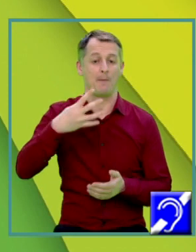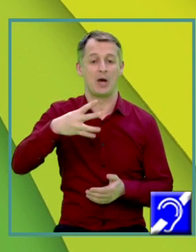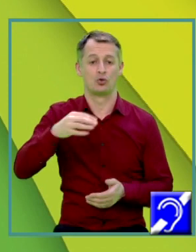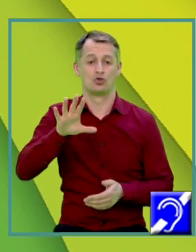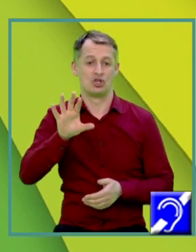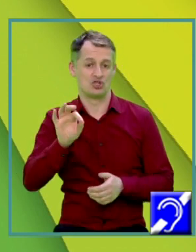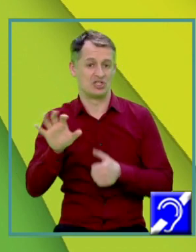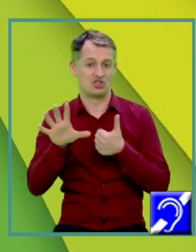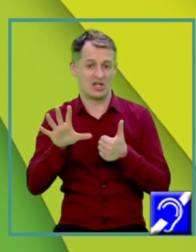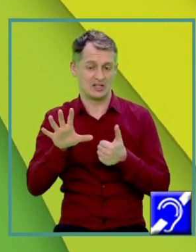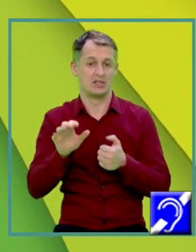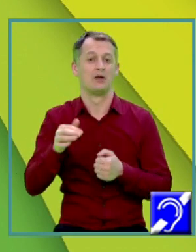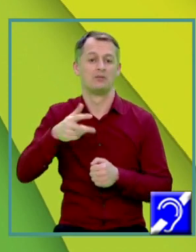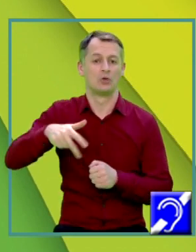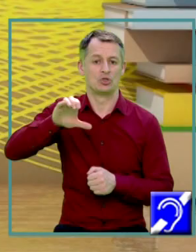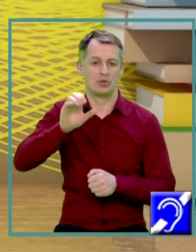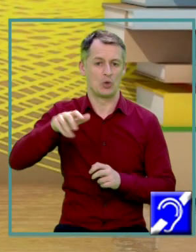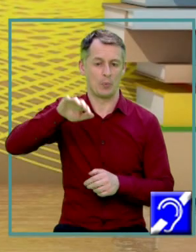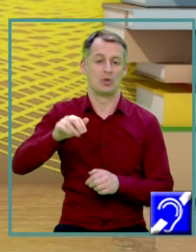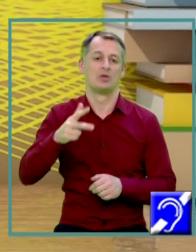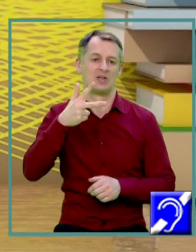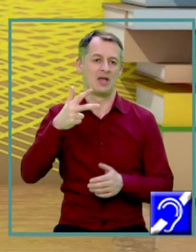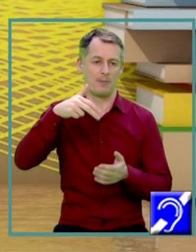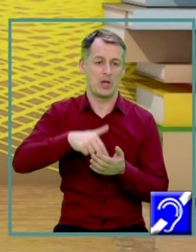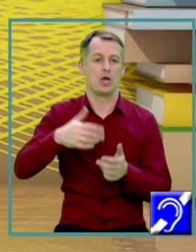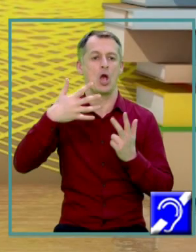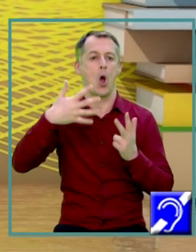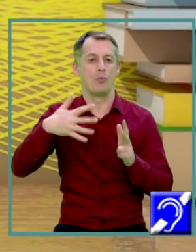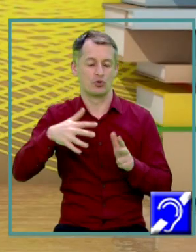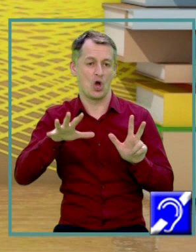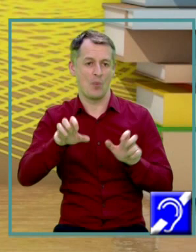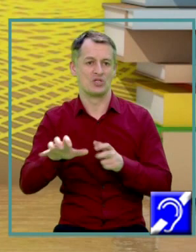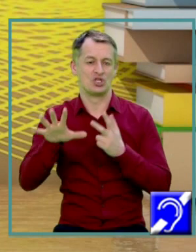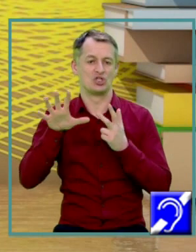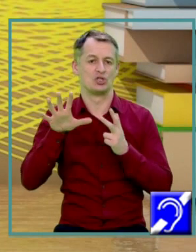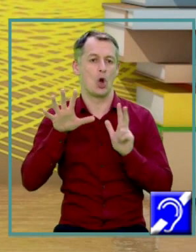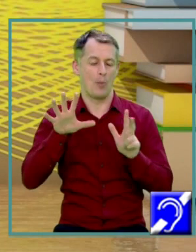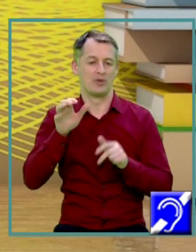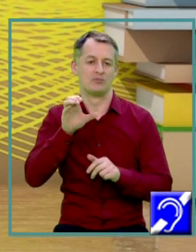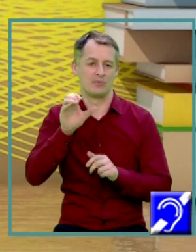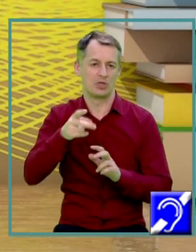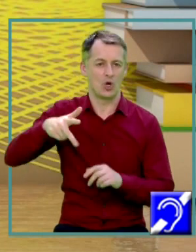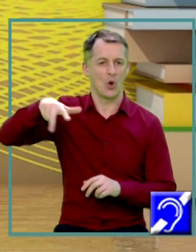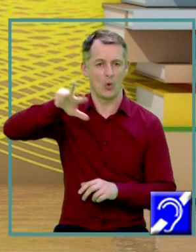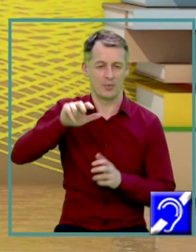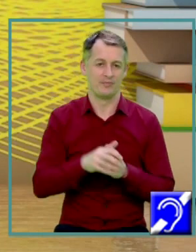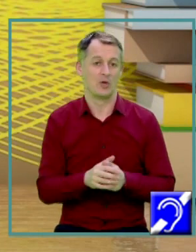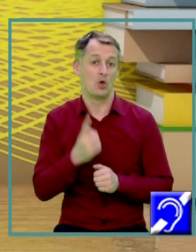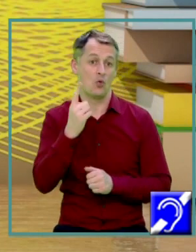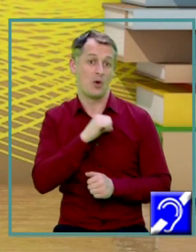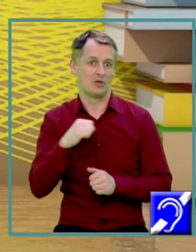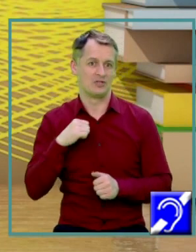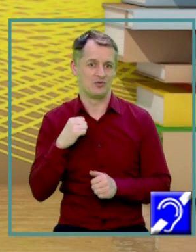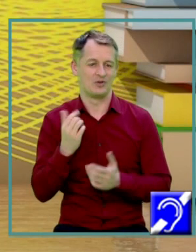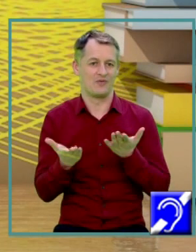3888 cm3 Iarăși, numai una din aceste variante este cea corectă. Să trecem la